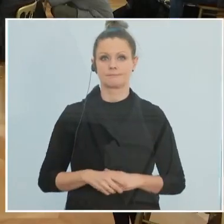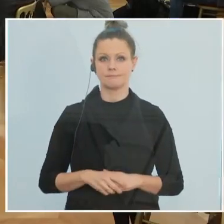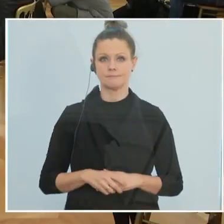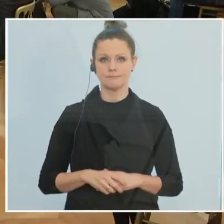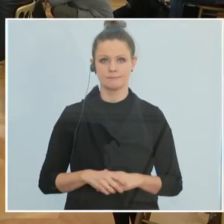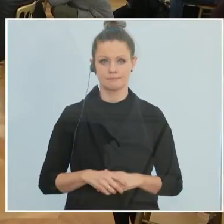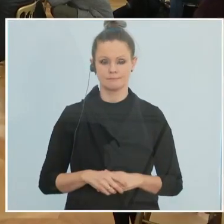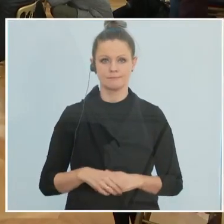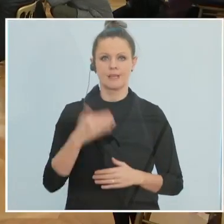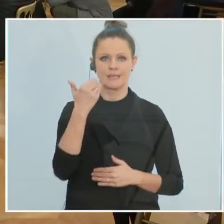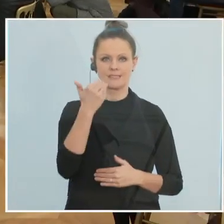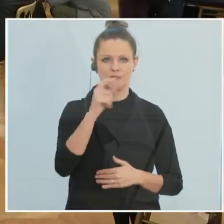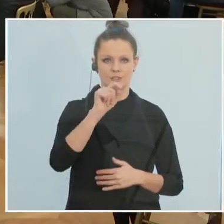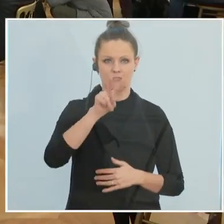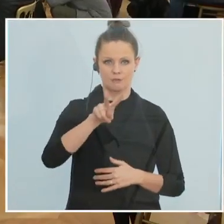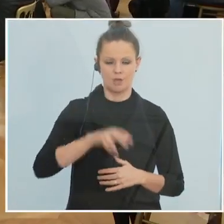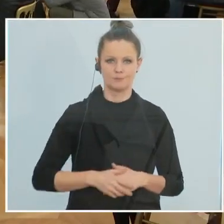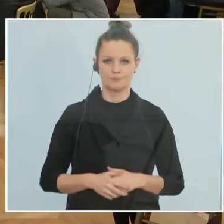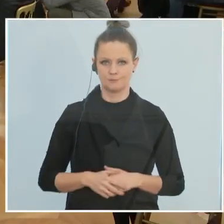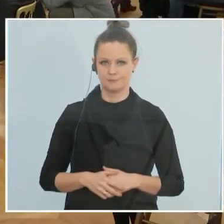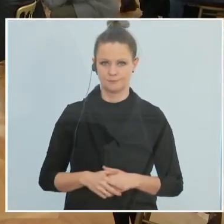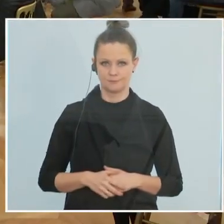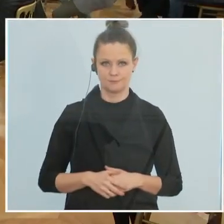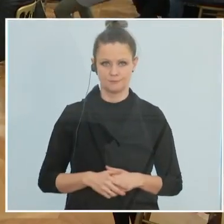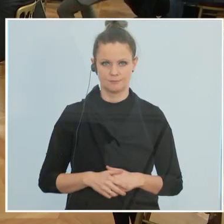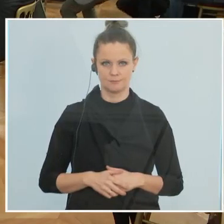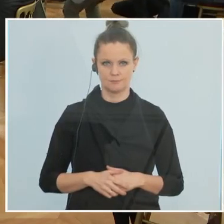Dann ServusTV ist das, glaube ich, ja. Herr Torr von ServusTV, bitte.